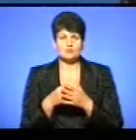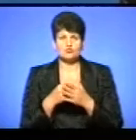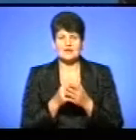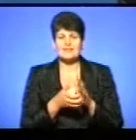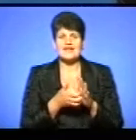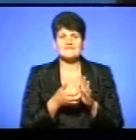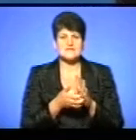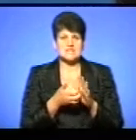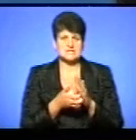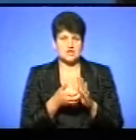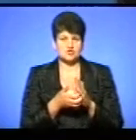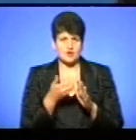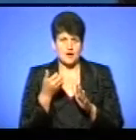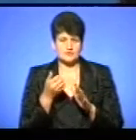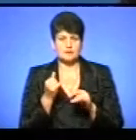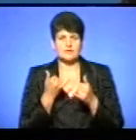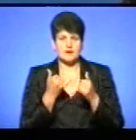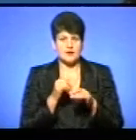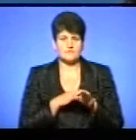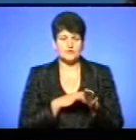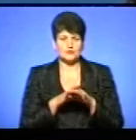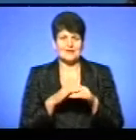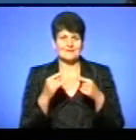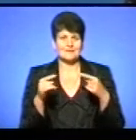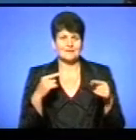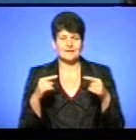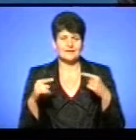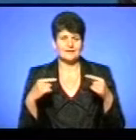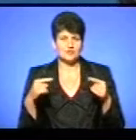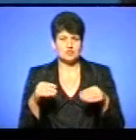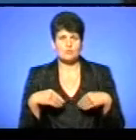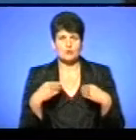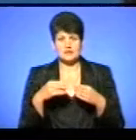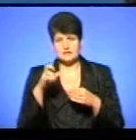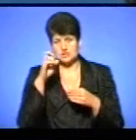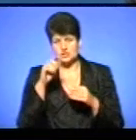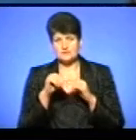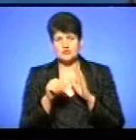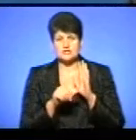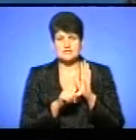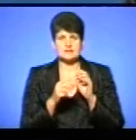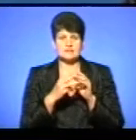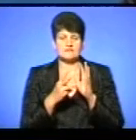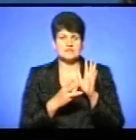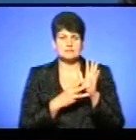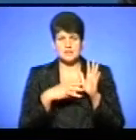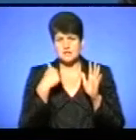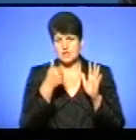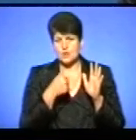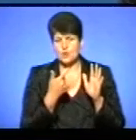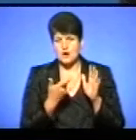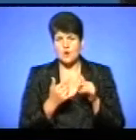вистачає і для виконання інших передбанних держави в 2016-2018 роках